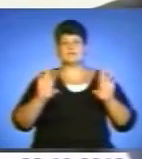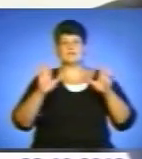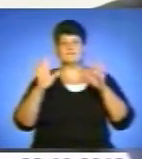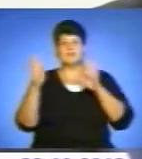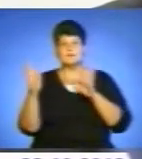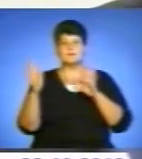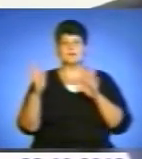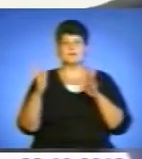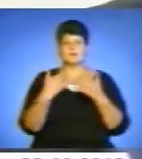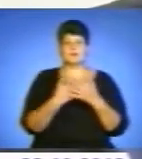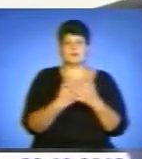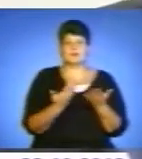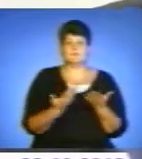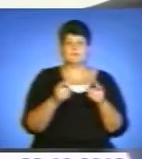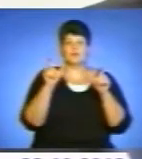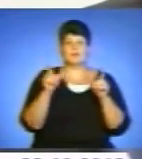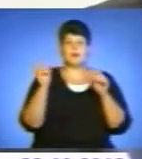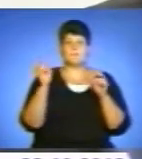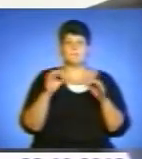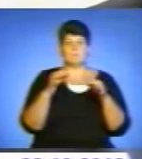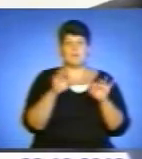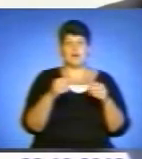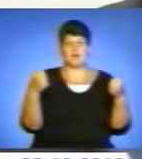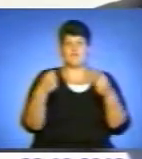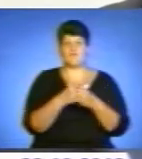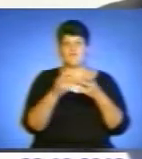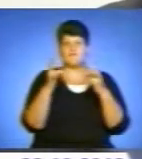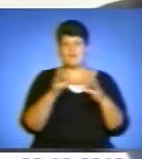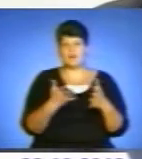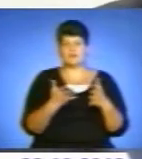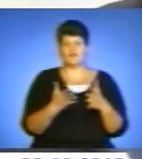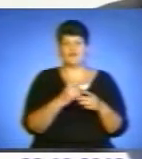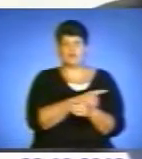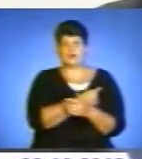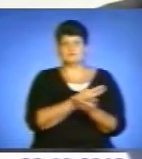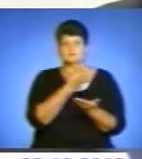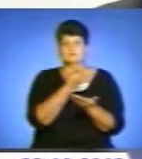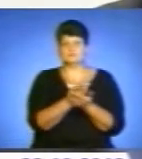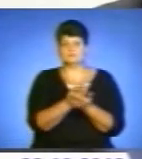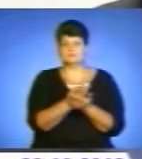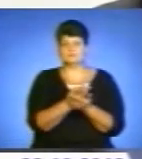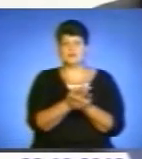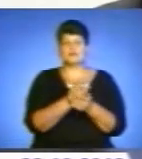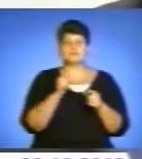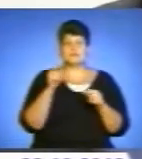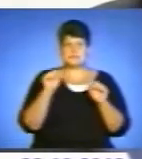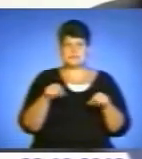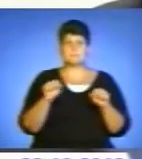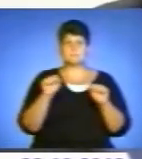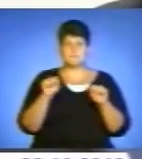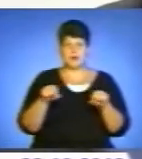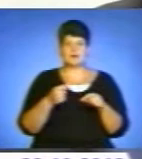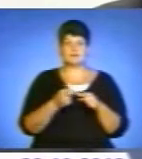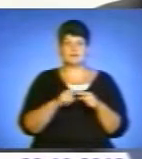людина десь попала в аварію, попала в лікарню, іншу. З цим правом спеціальних виборчих дільницях